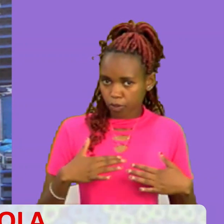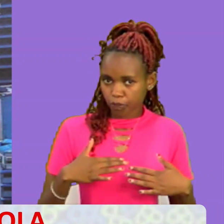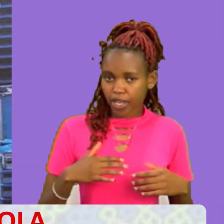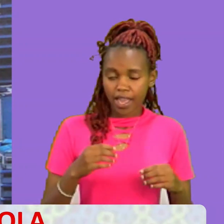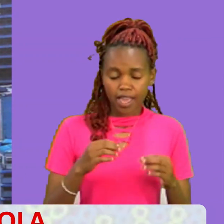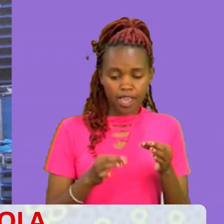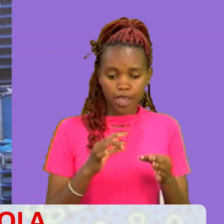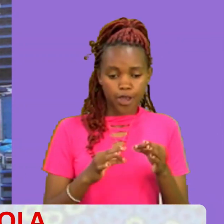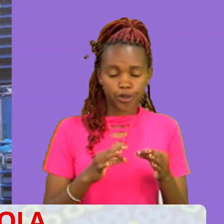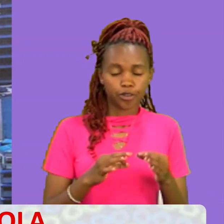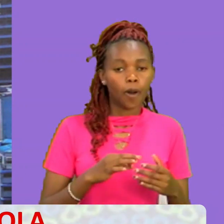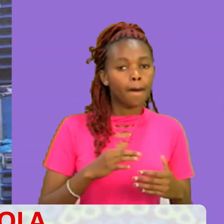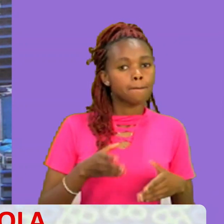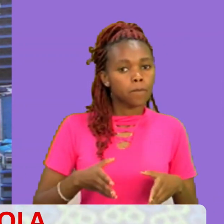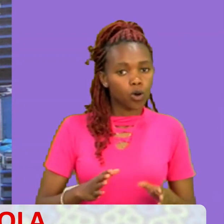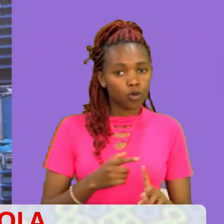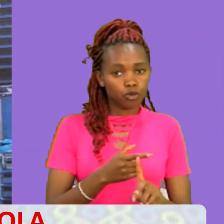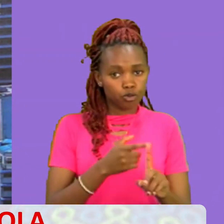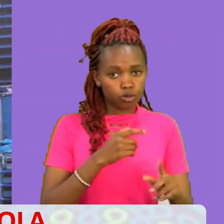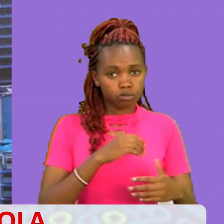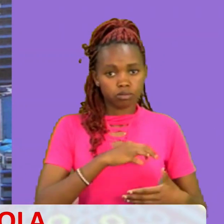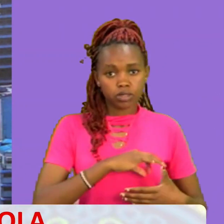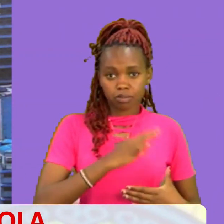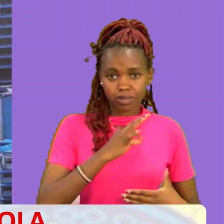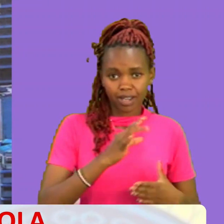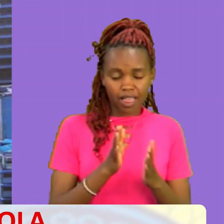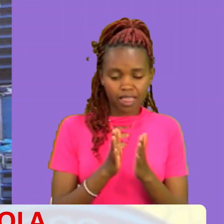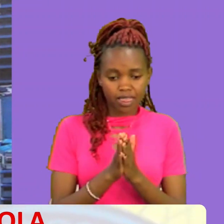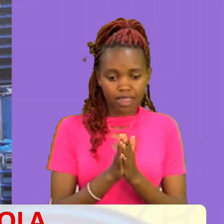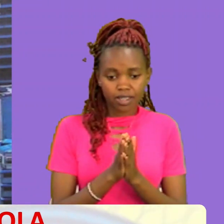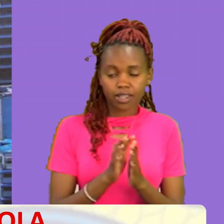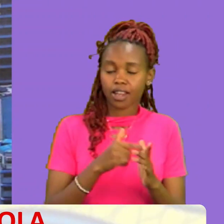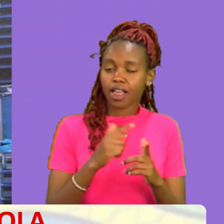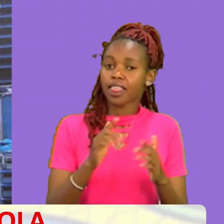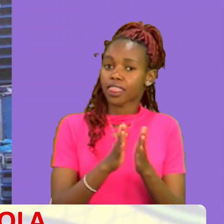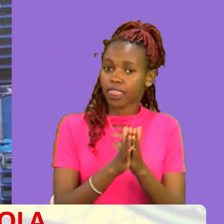Mungu Anataka wewe uzaliwe upia ndani ya roo